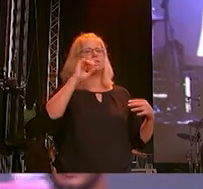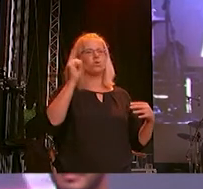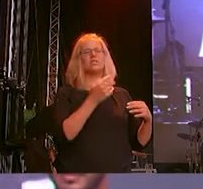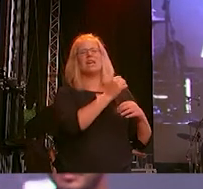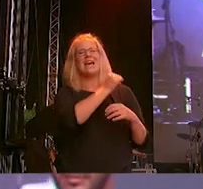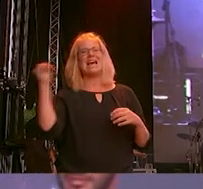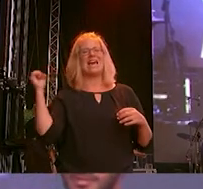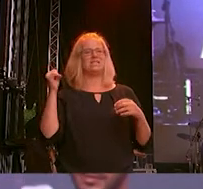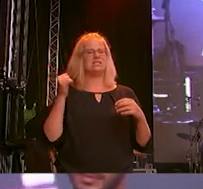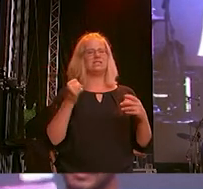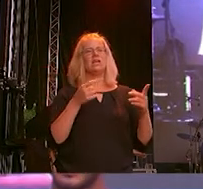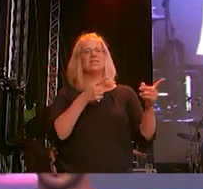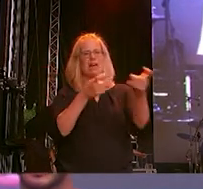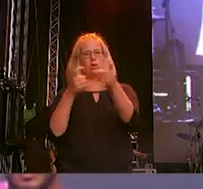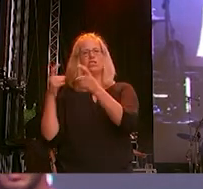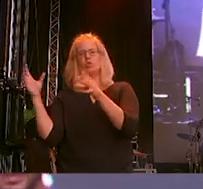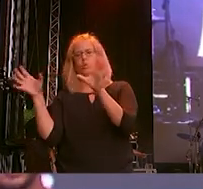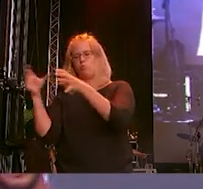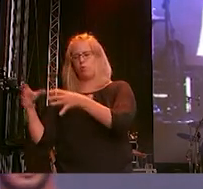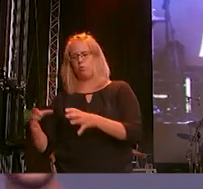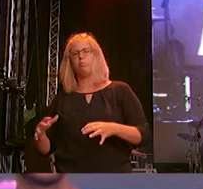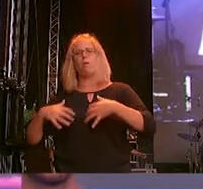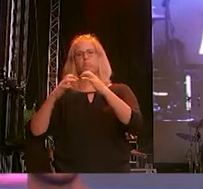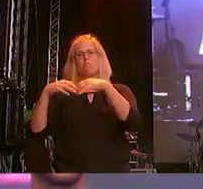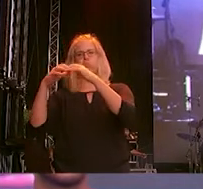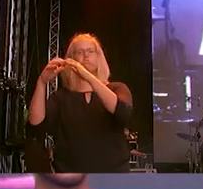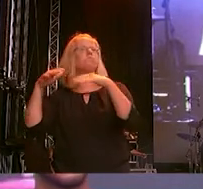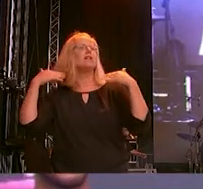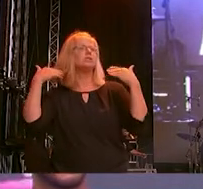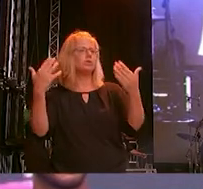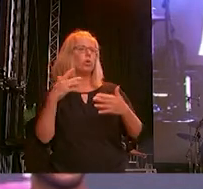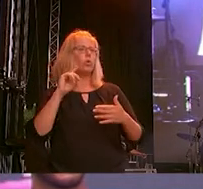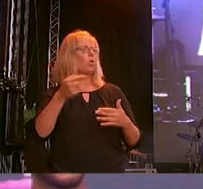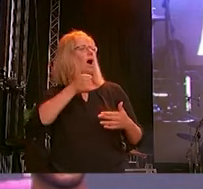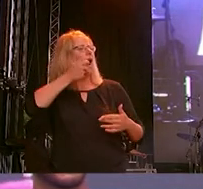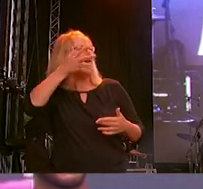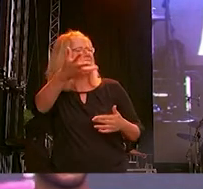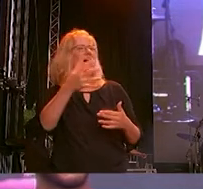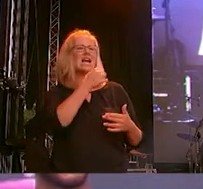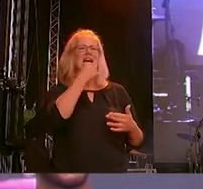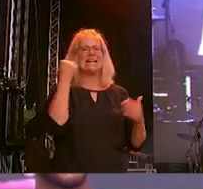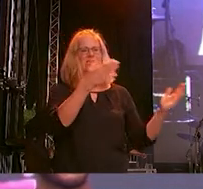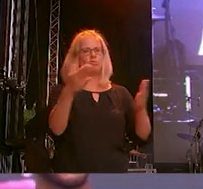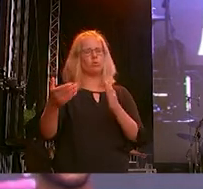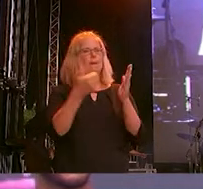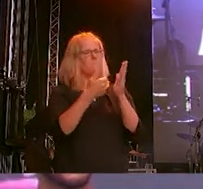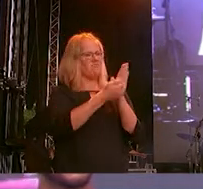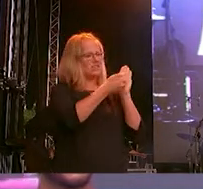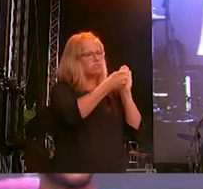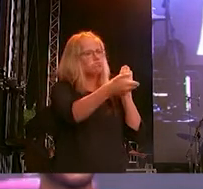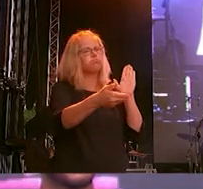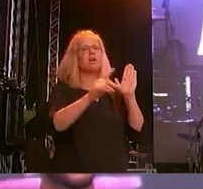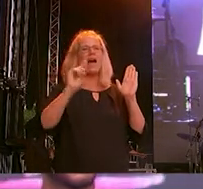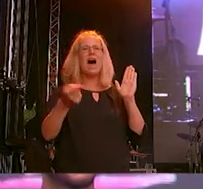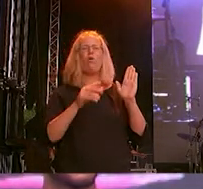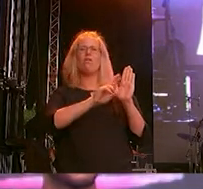zeigen die Radikalisierung und die Konsequenz des alltäglichen Rassismus. Und auch diejenigen, die sich für Pluralität und